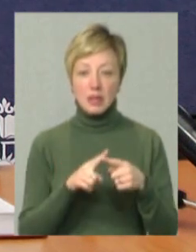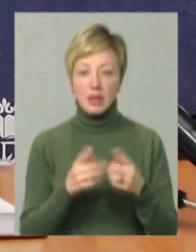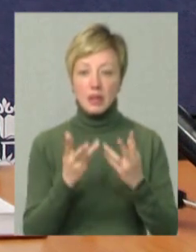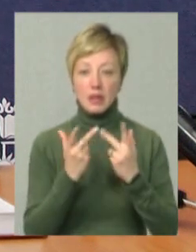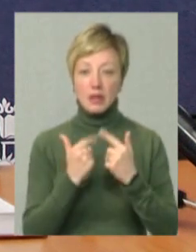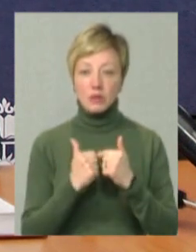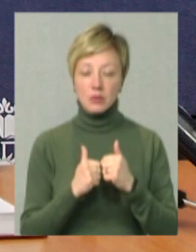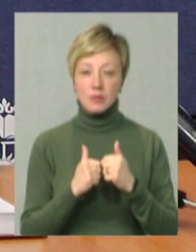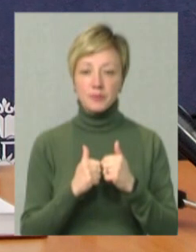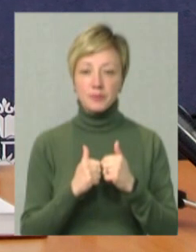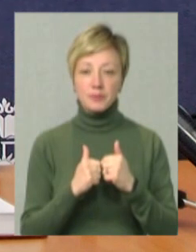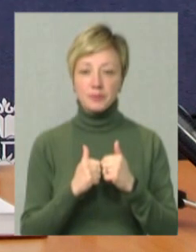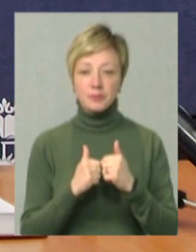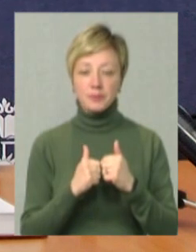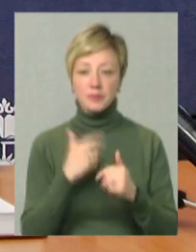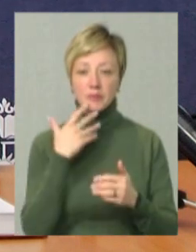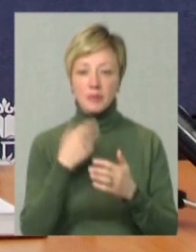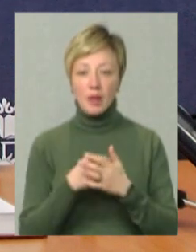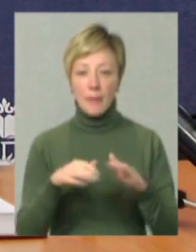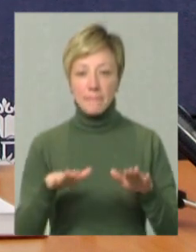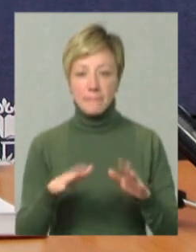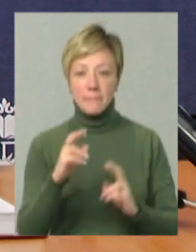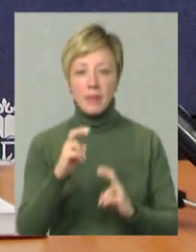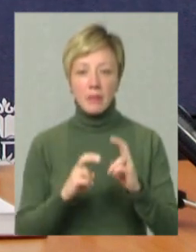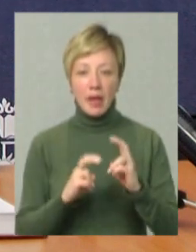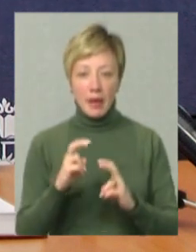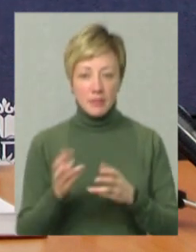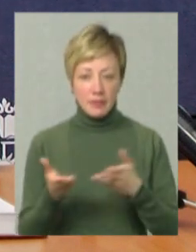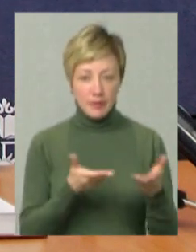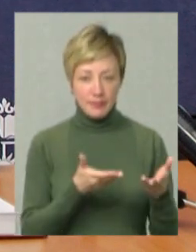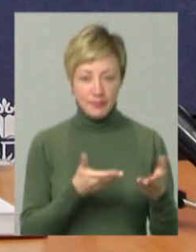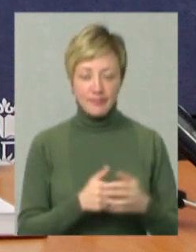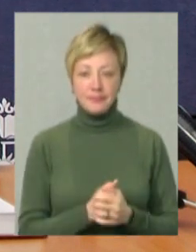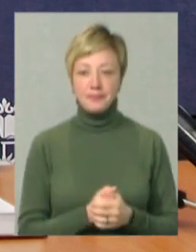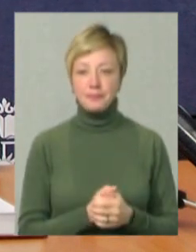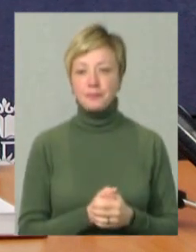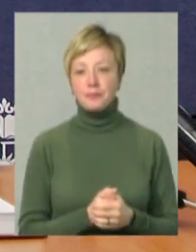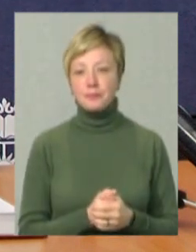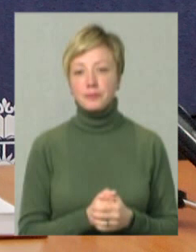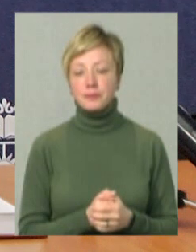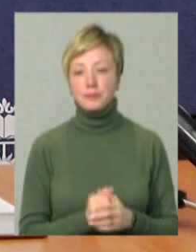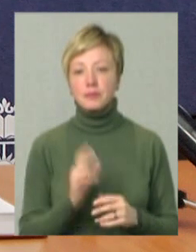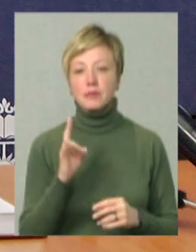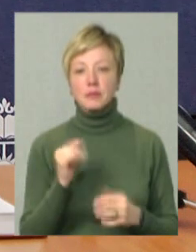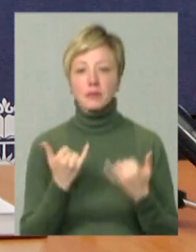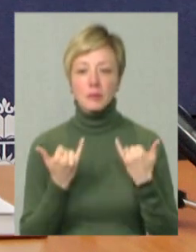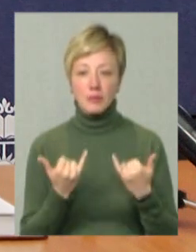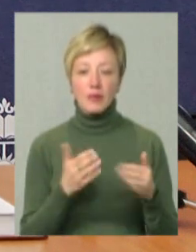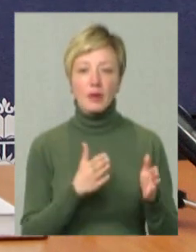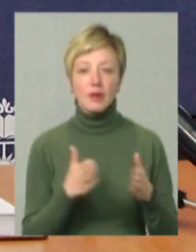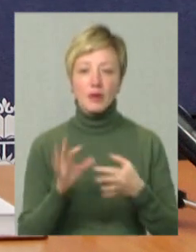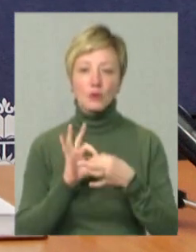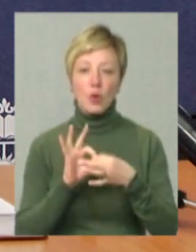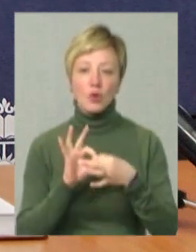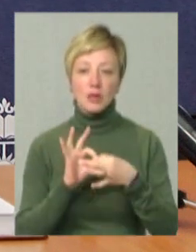кількості, серед цього числа на своїх майданчиках підприємства. На сьогодні налагоджено